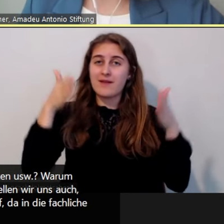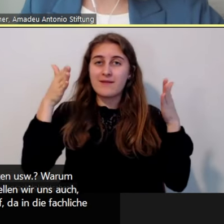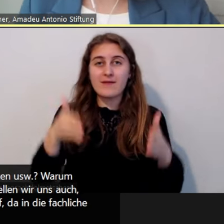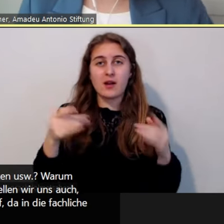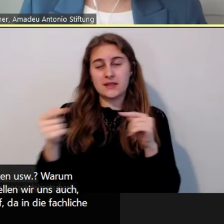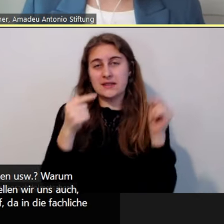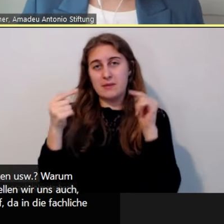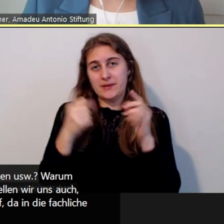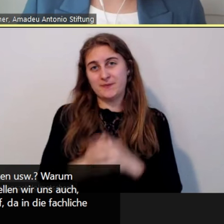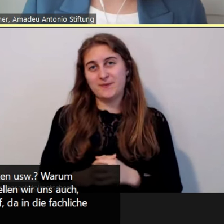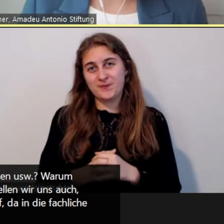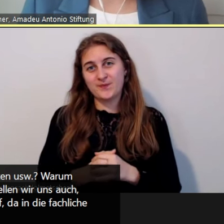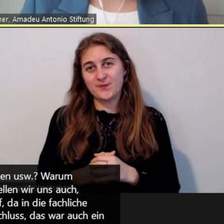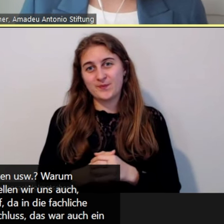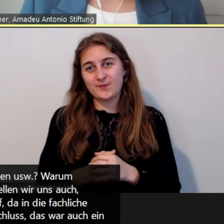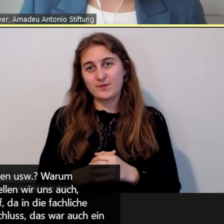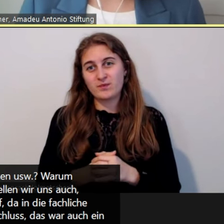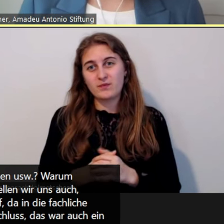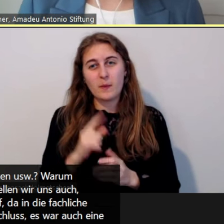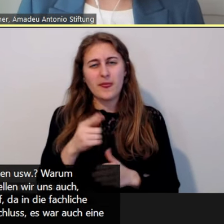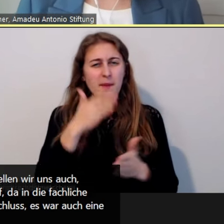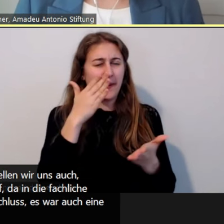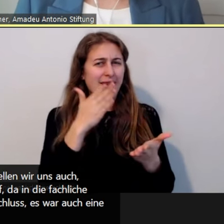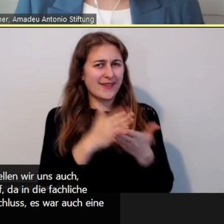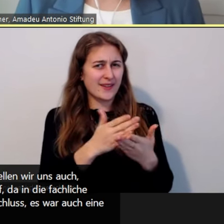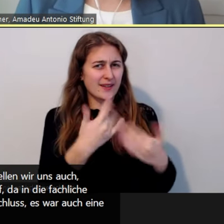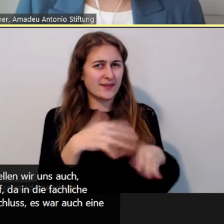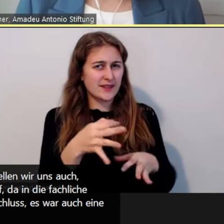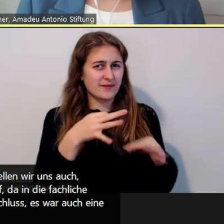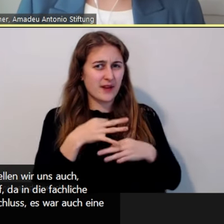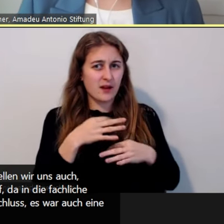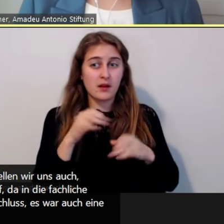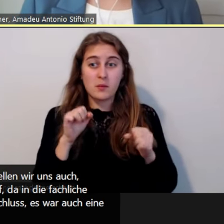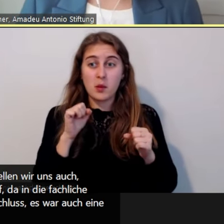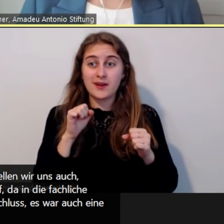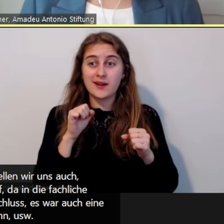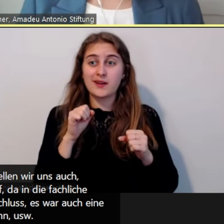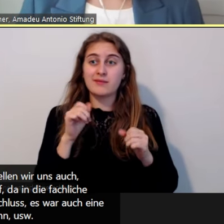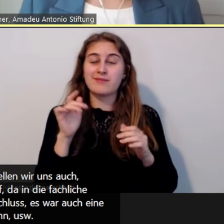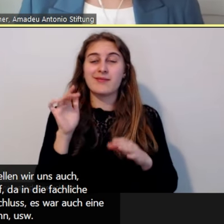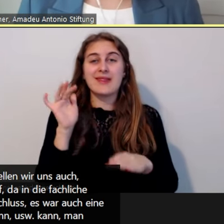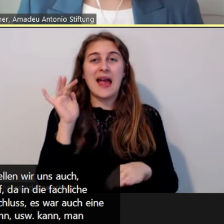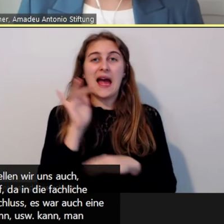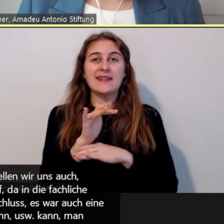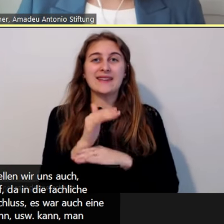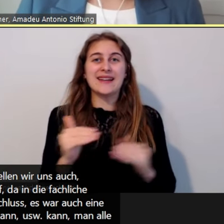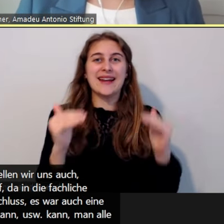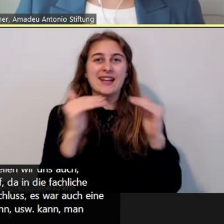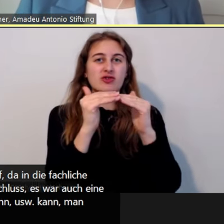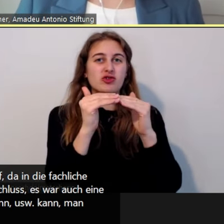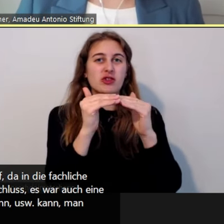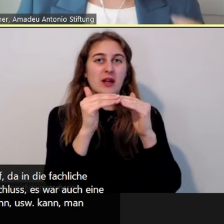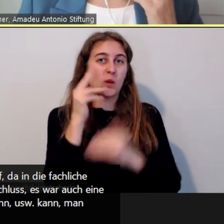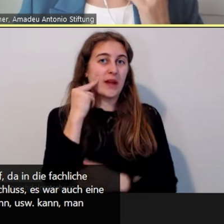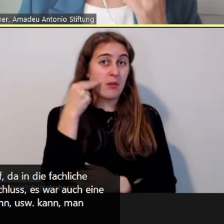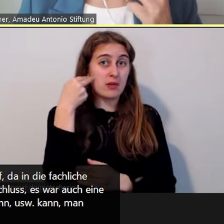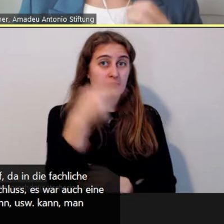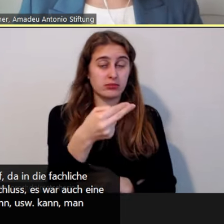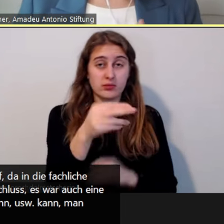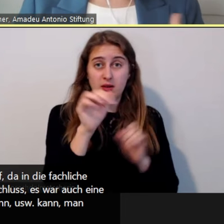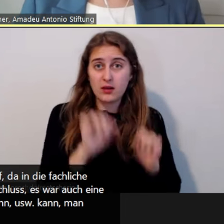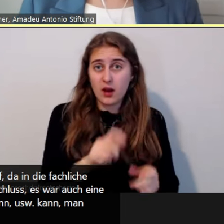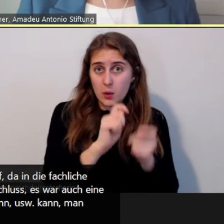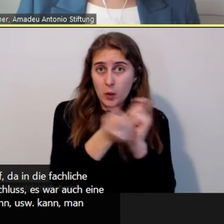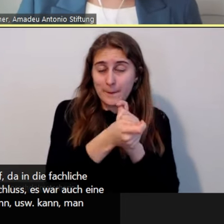vielleicht noch zum Schluss, das war auch eine Frage, ob man es auch Antigleichstellung nennen kann und so weiter, kann man alles machen. Ich glaube allerdings,